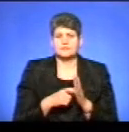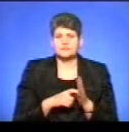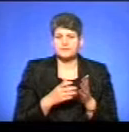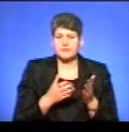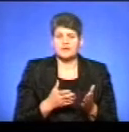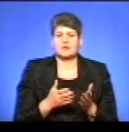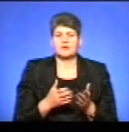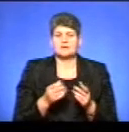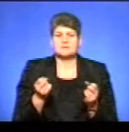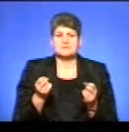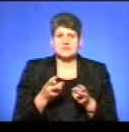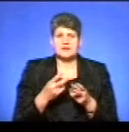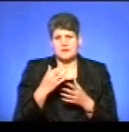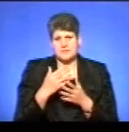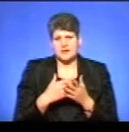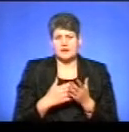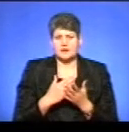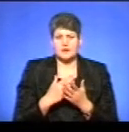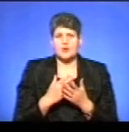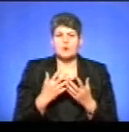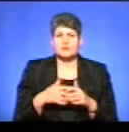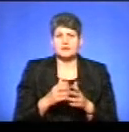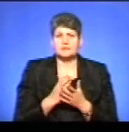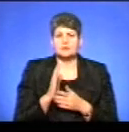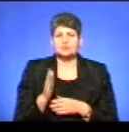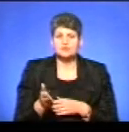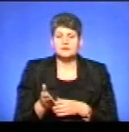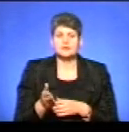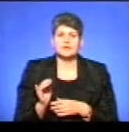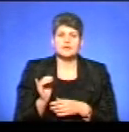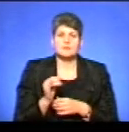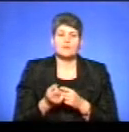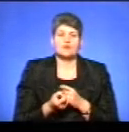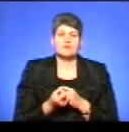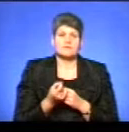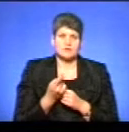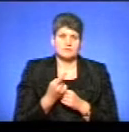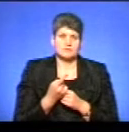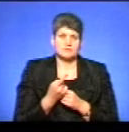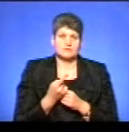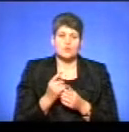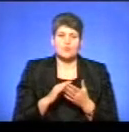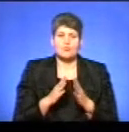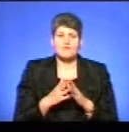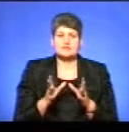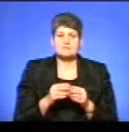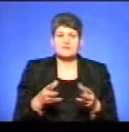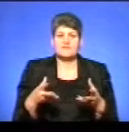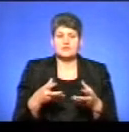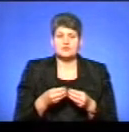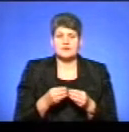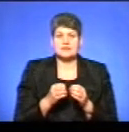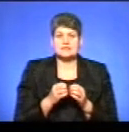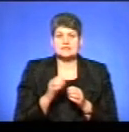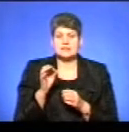тобто там спеціальний перелік обладнання, який має бути. І появилася буквально недавно умова співфінансування 10%.